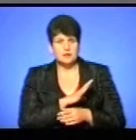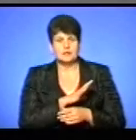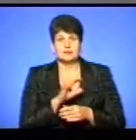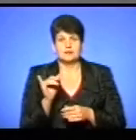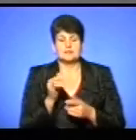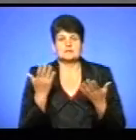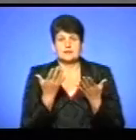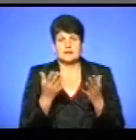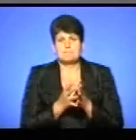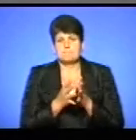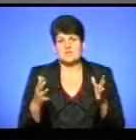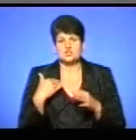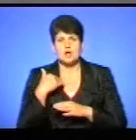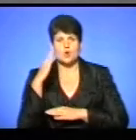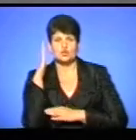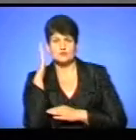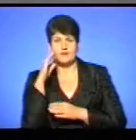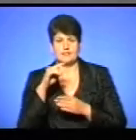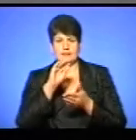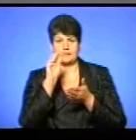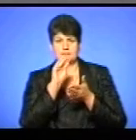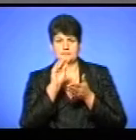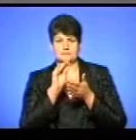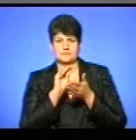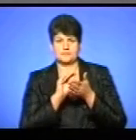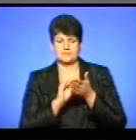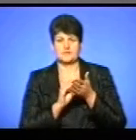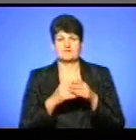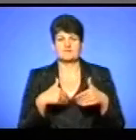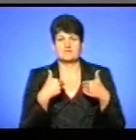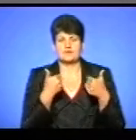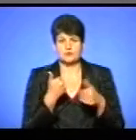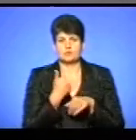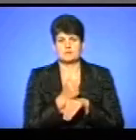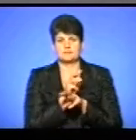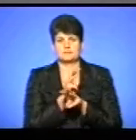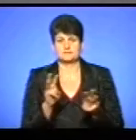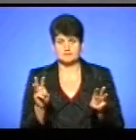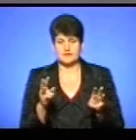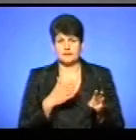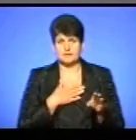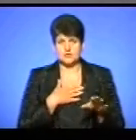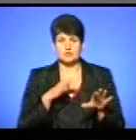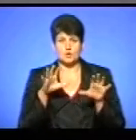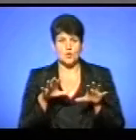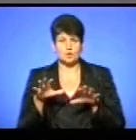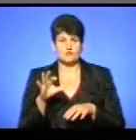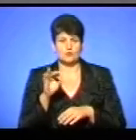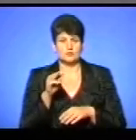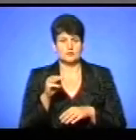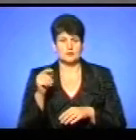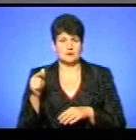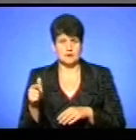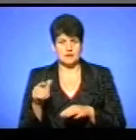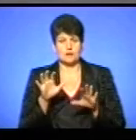найбільше голосували, і їх позначали в зверненні до прем'єра наші голови ОТГ та